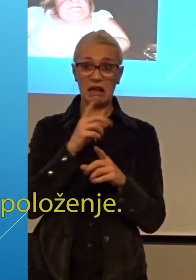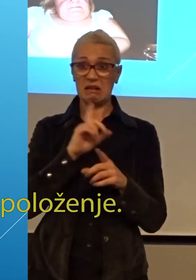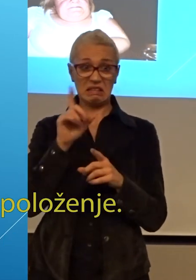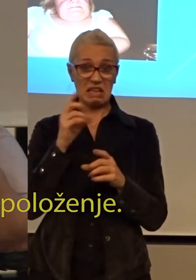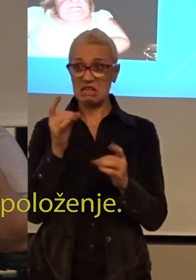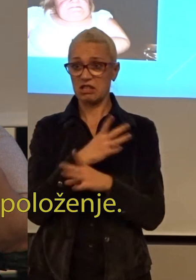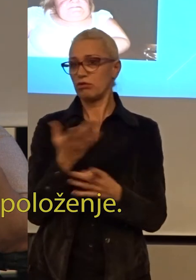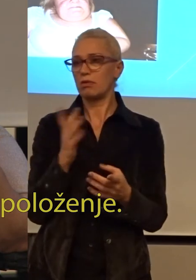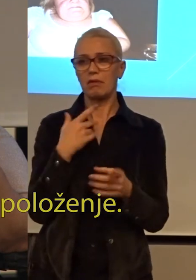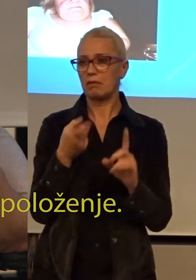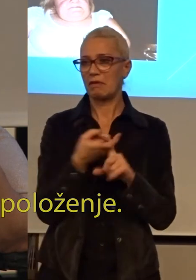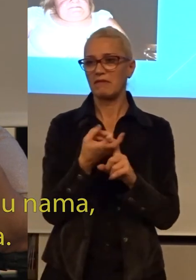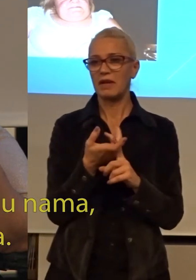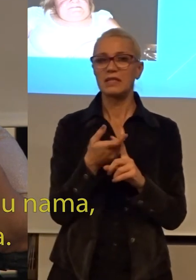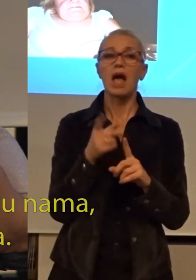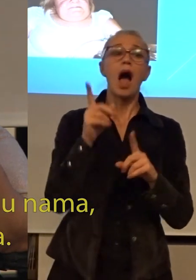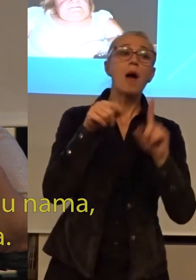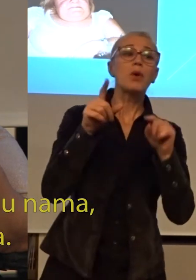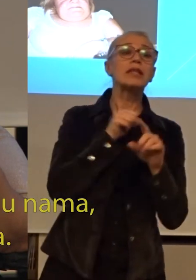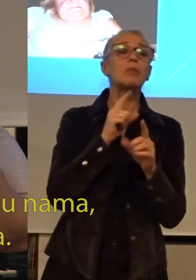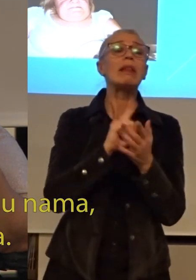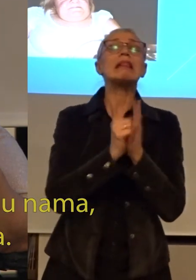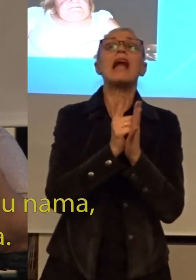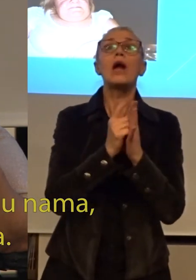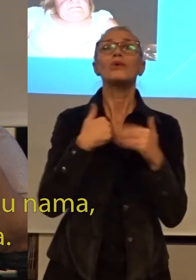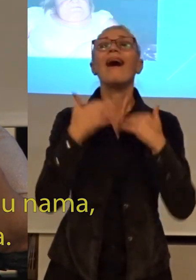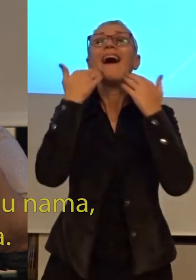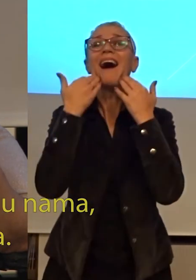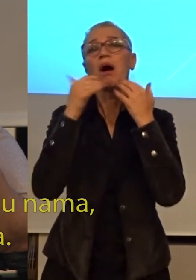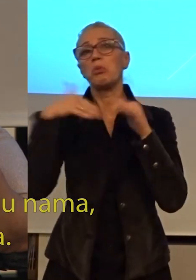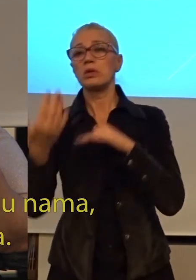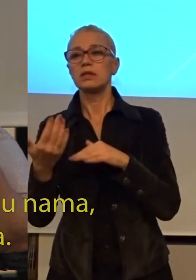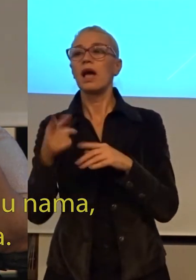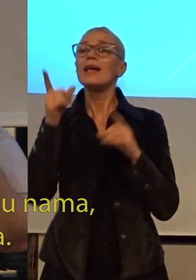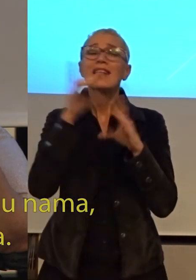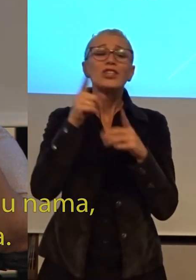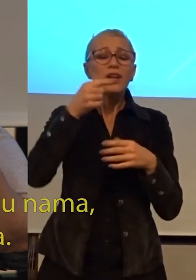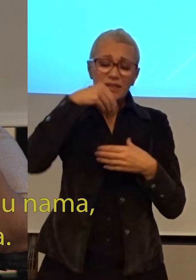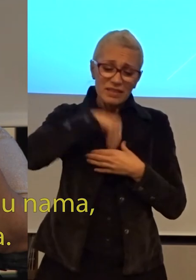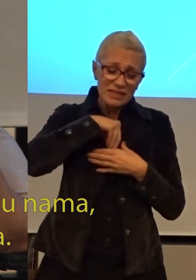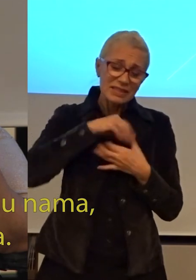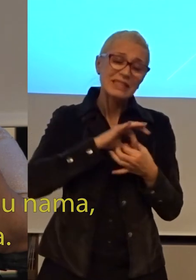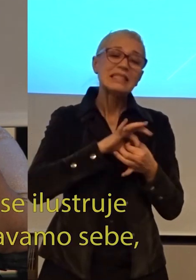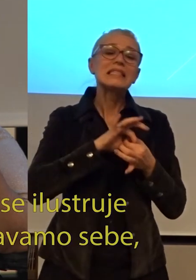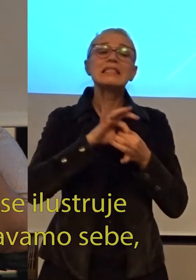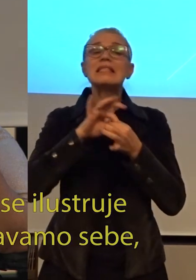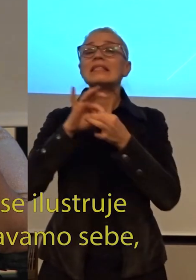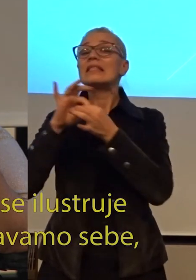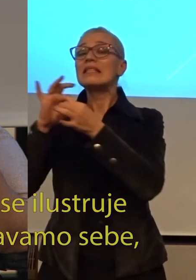samo trenutno raspoloženje. Sreća je nešto što žive u nama, što živi sa nama.